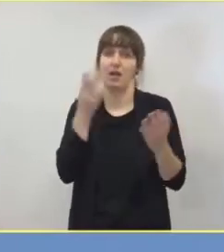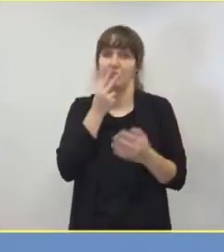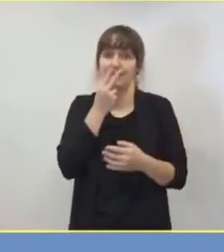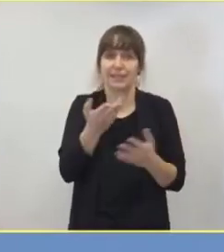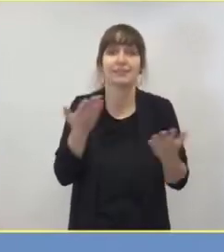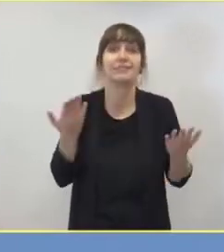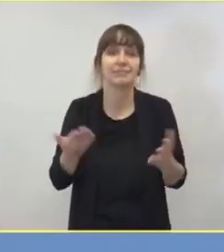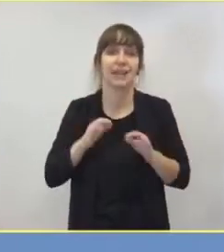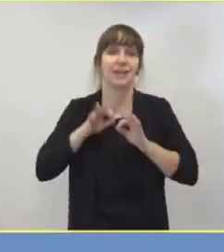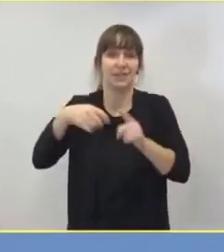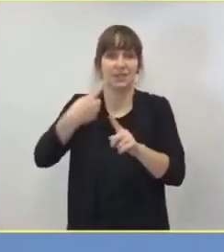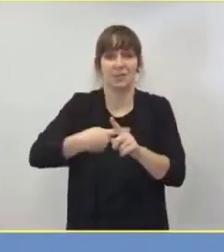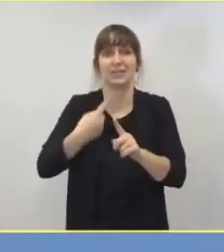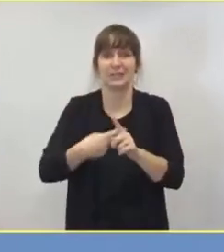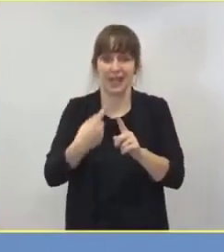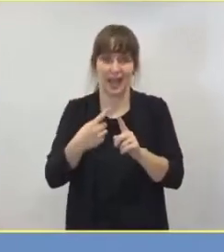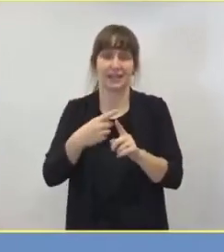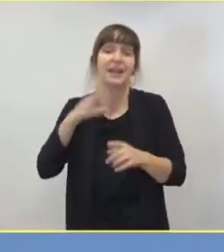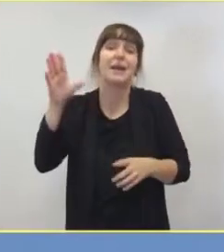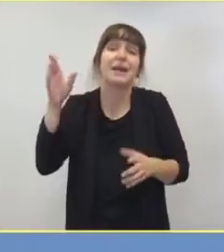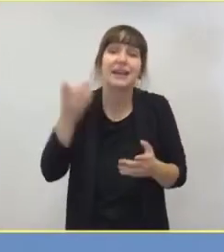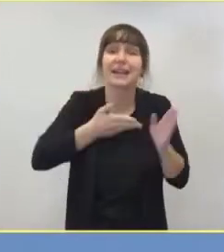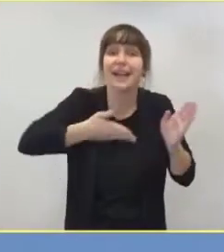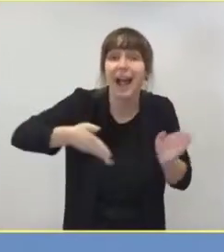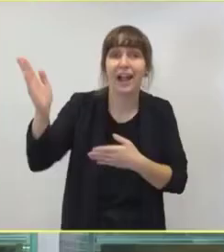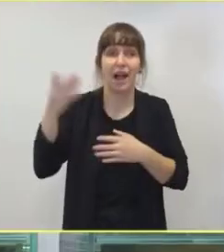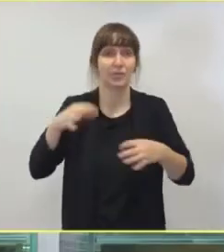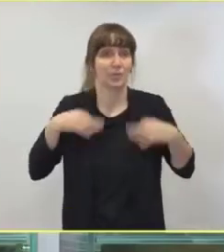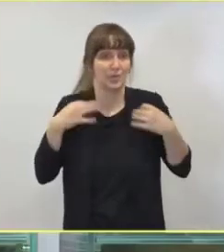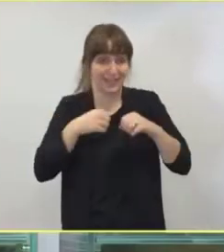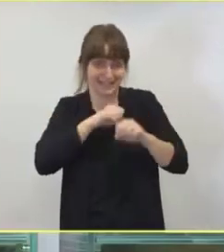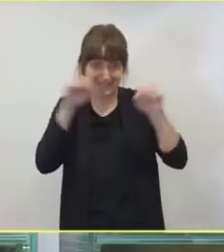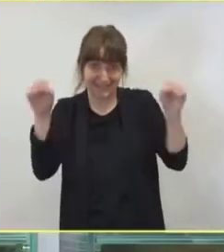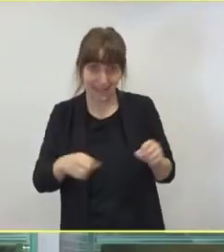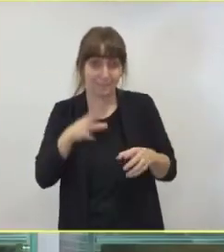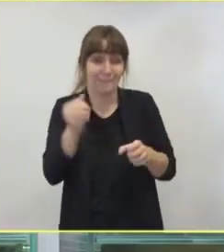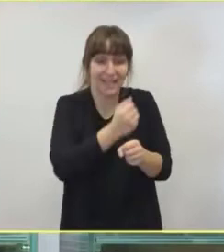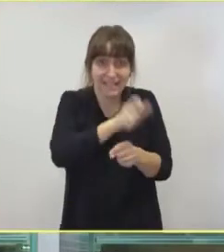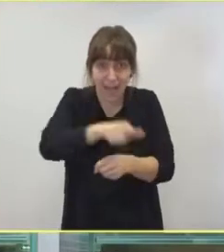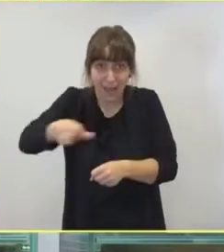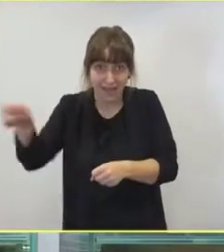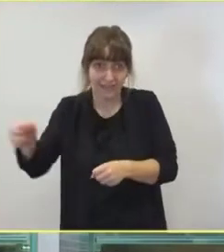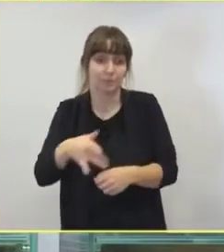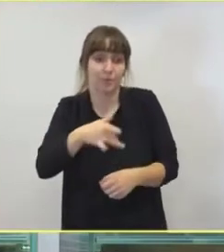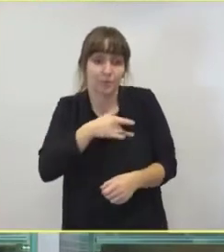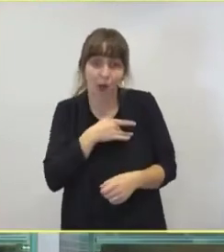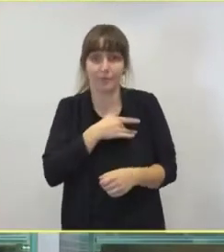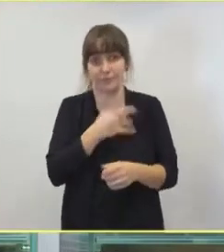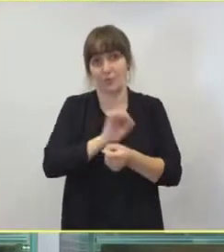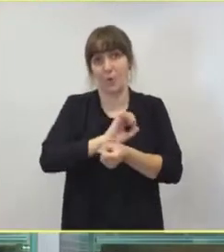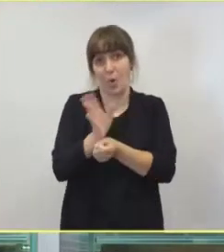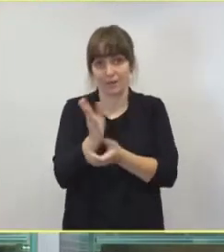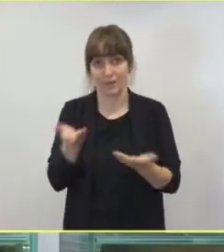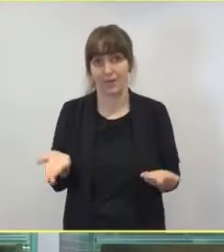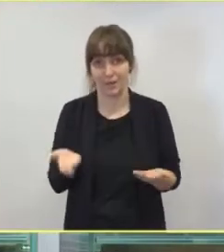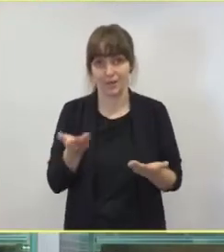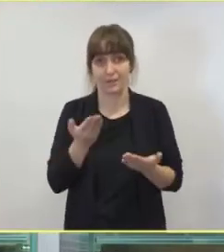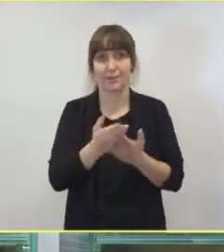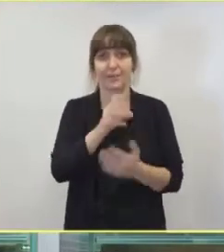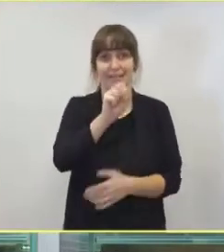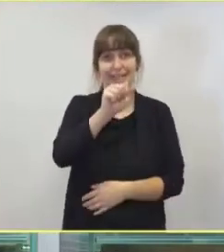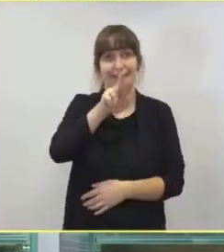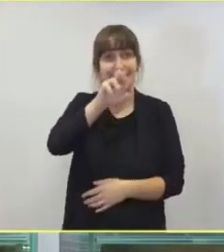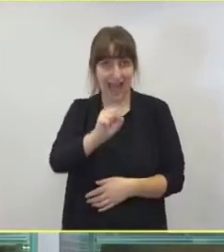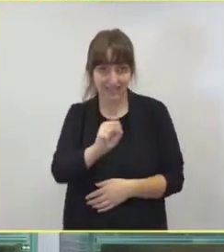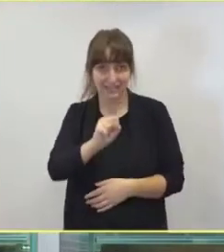zunehmenden Infektionszahl bei allen Mitarbeitenden im Gesundheitswesen. Die mit SARS-CoV-2 infizierten Mitarbeitern können somit nicht